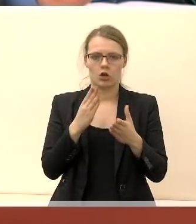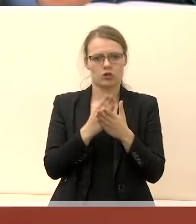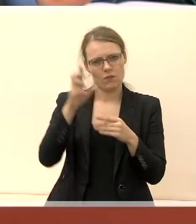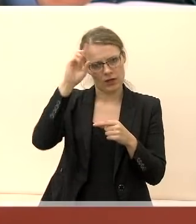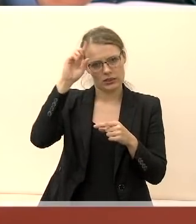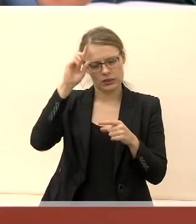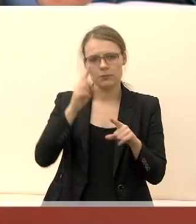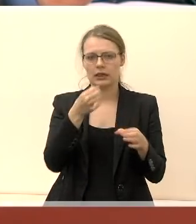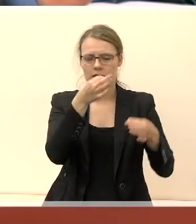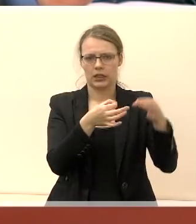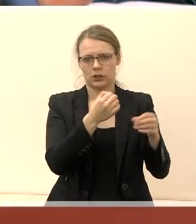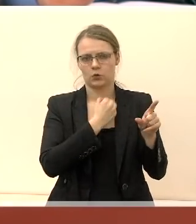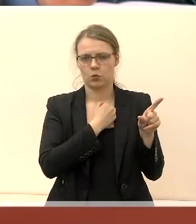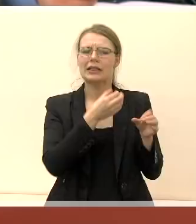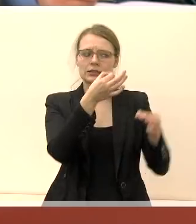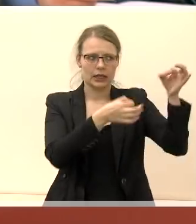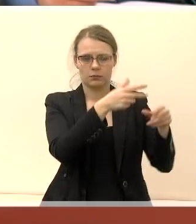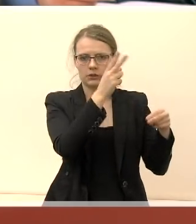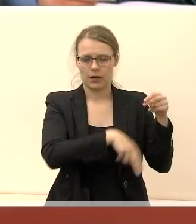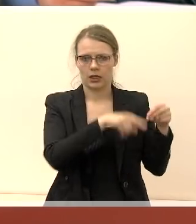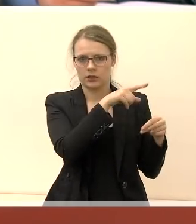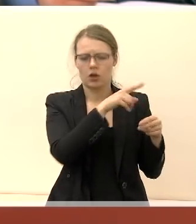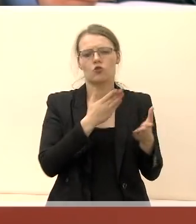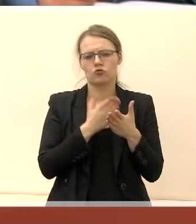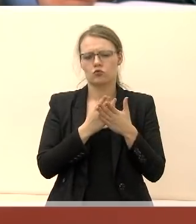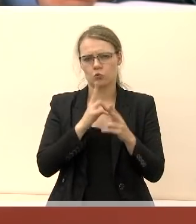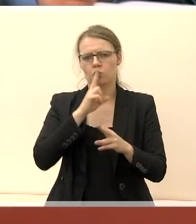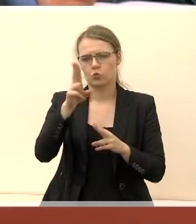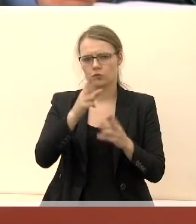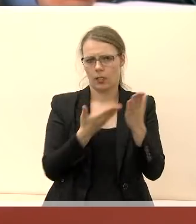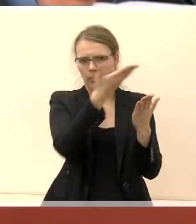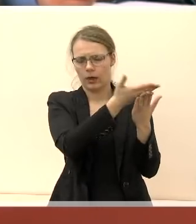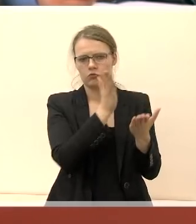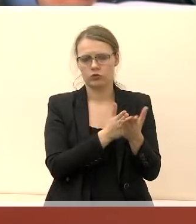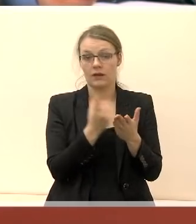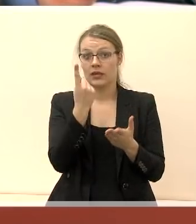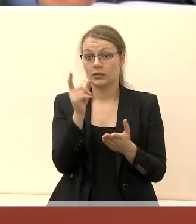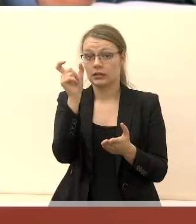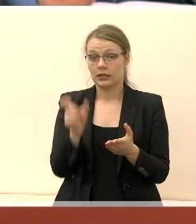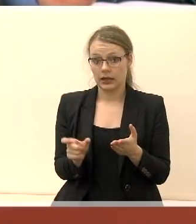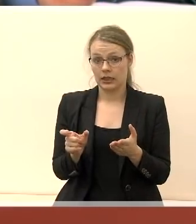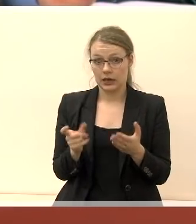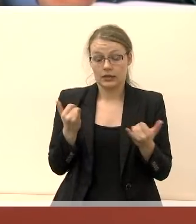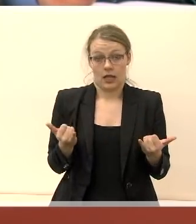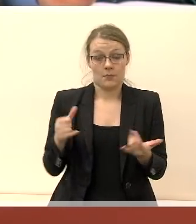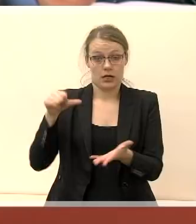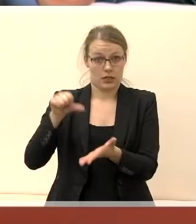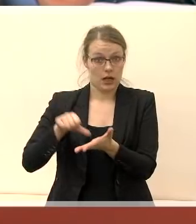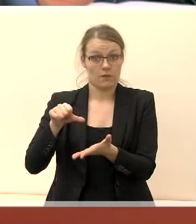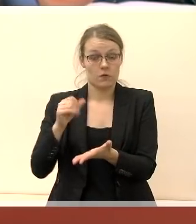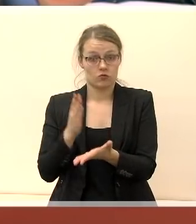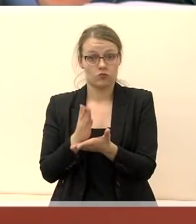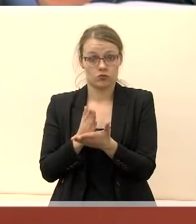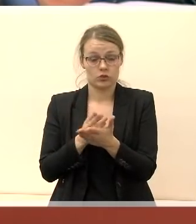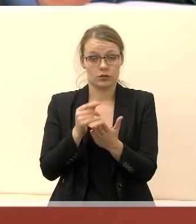šitokius dalykus gali spręsti teismai, yra paduotas skundas. Viena nari iš čia dabartys mūsų dalyvaujančių partijų